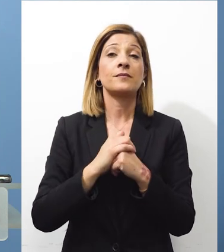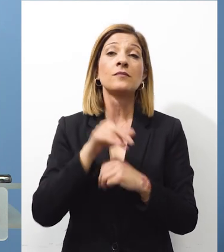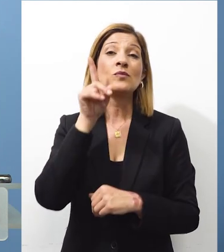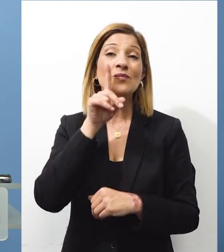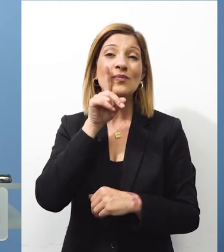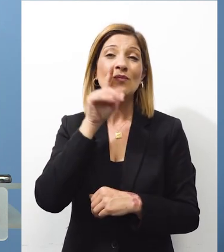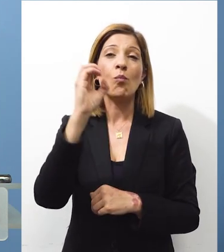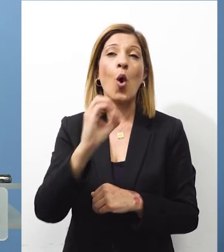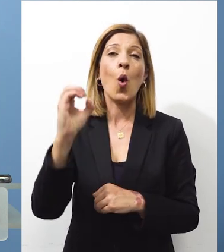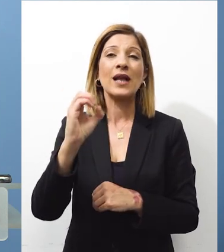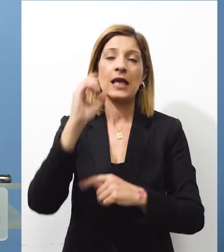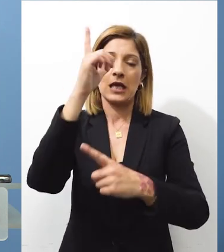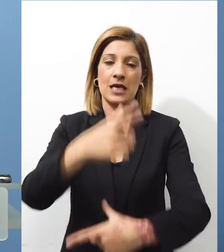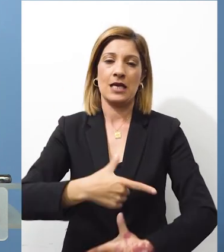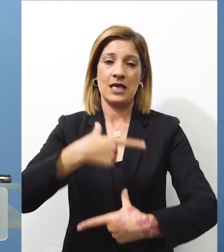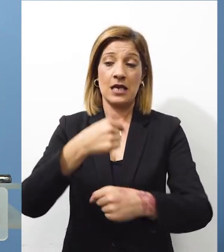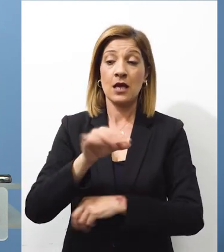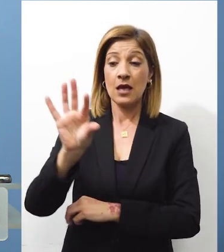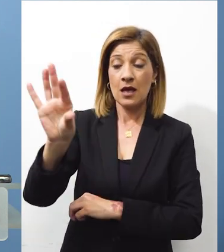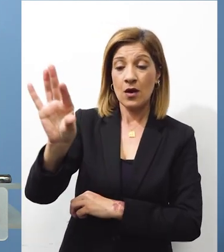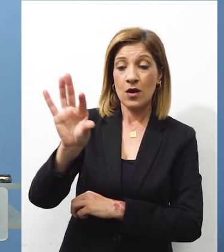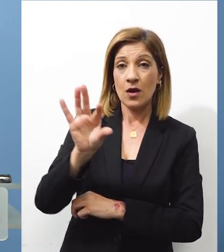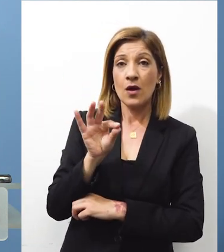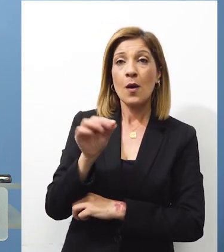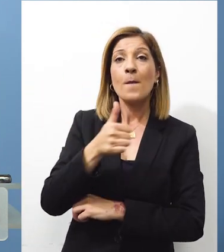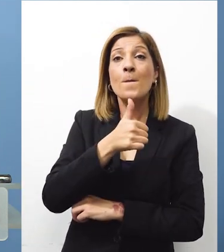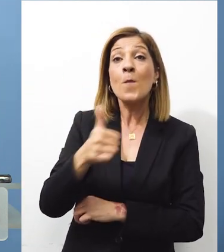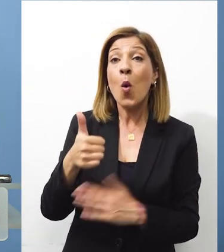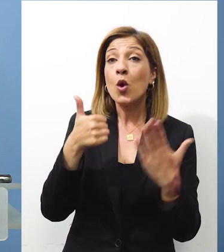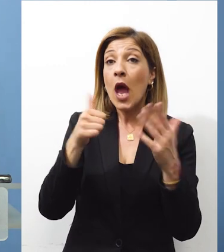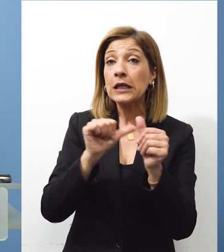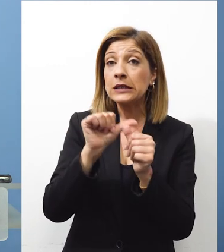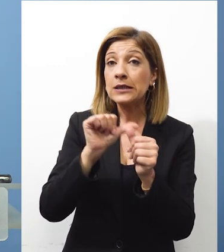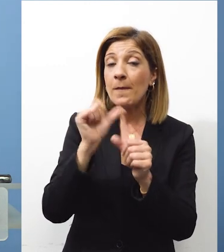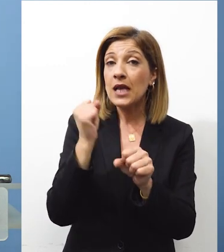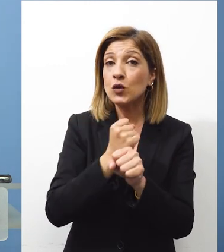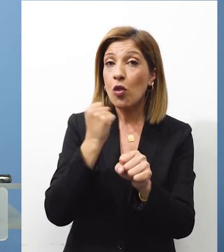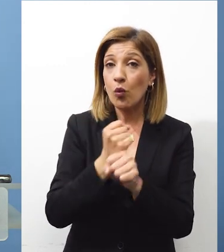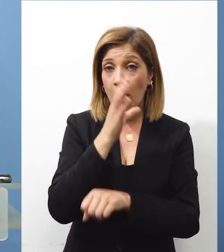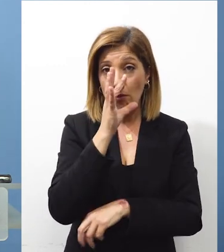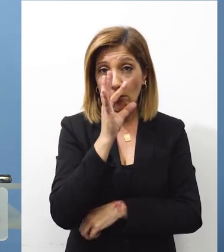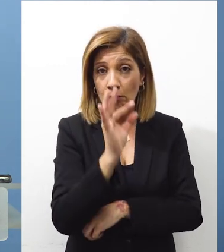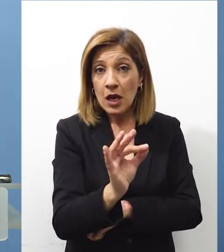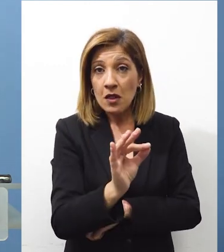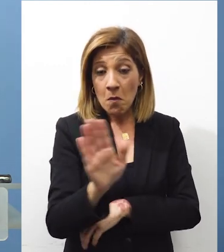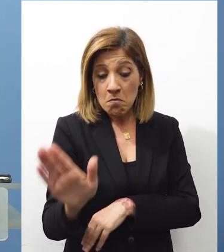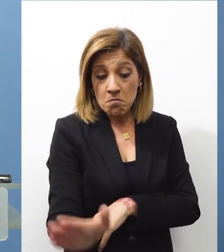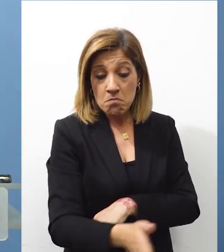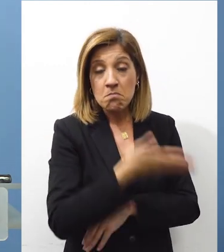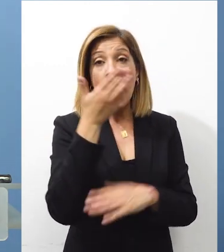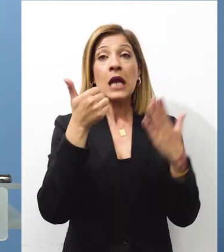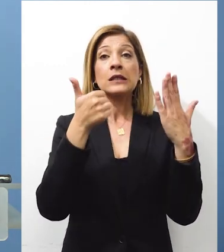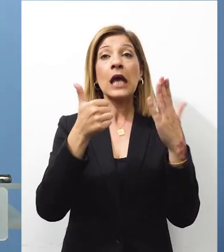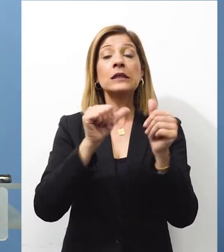κυρία Ολγκίν έχει διοριστεί μόνο για έξι μήνες Εάν περάσει το εξάμειο